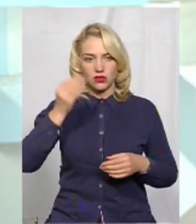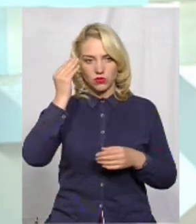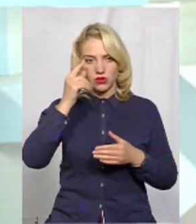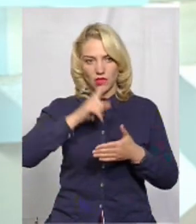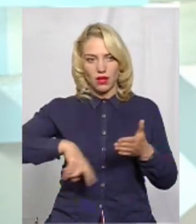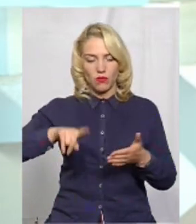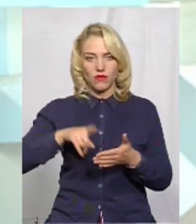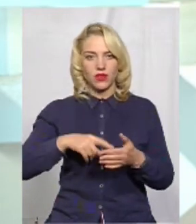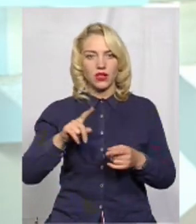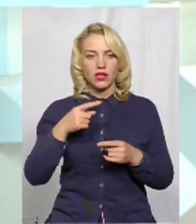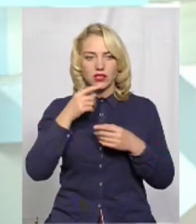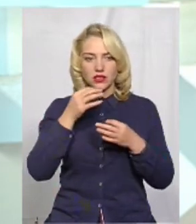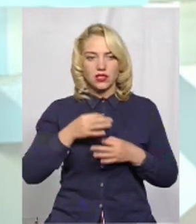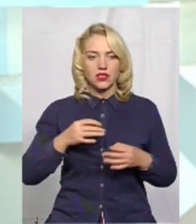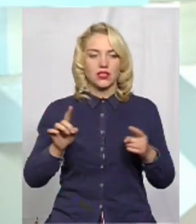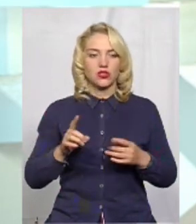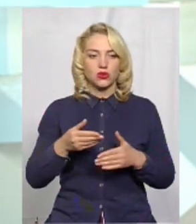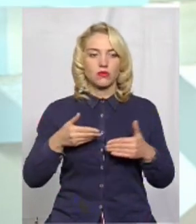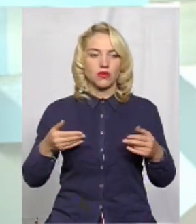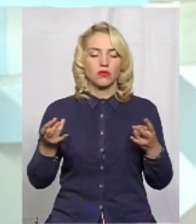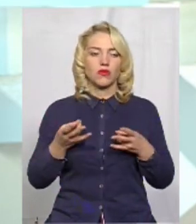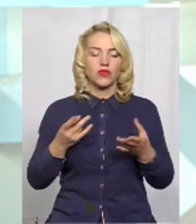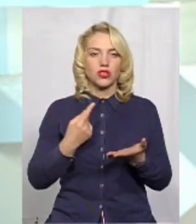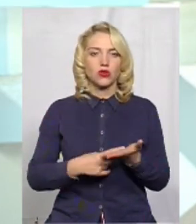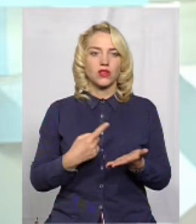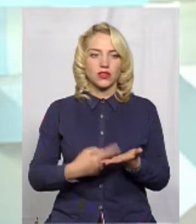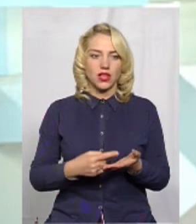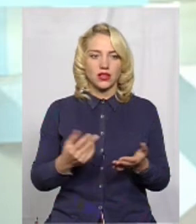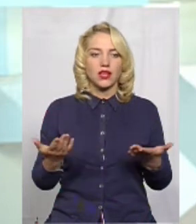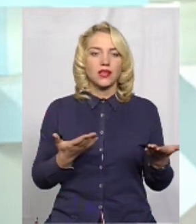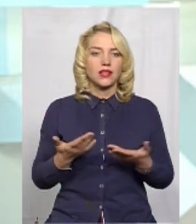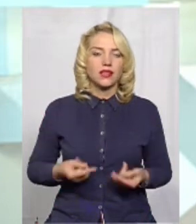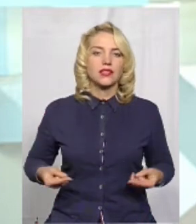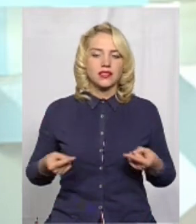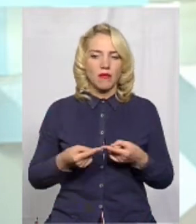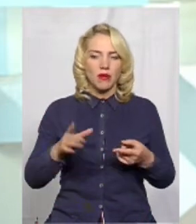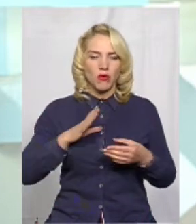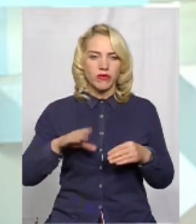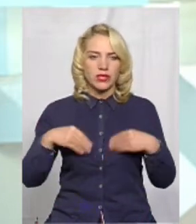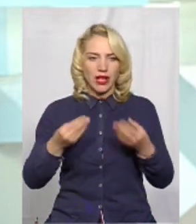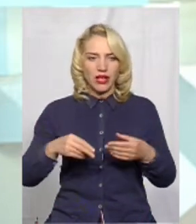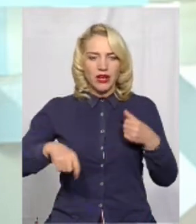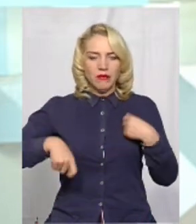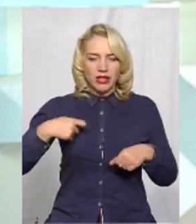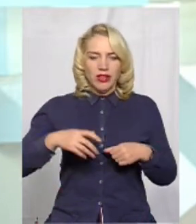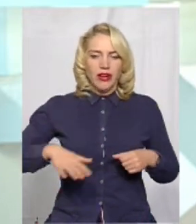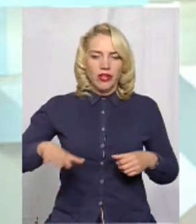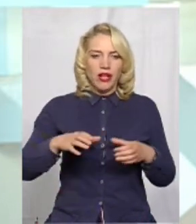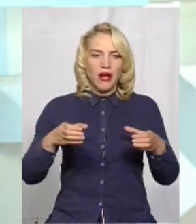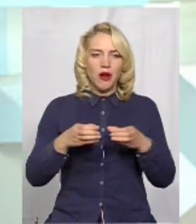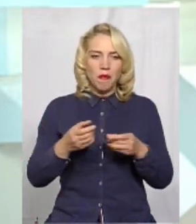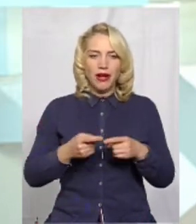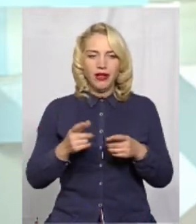не повірили, сказали, що ми повинні доказати, який саме збиток було нанесено територіальній громаді не